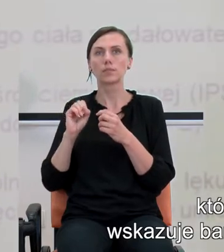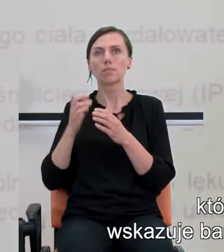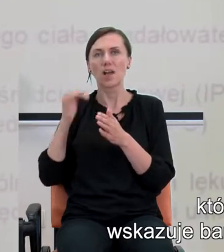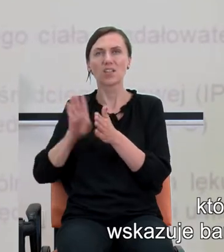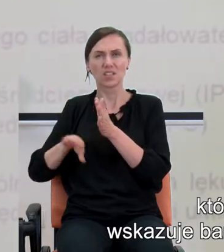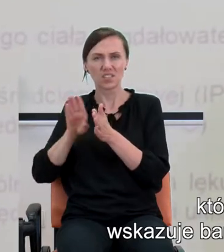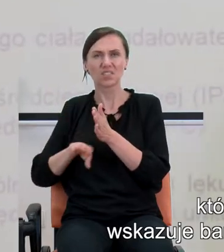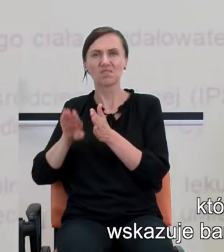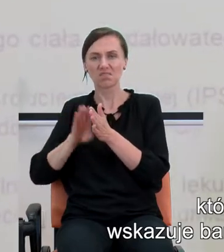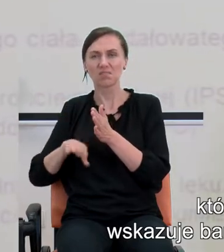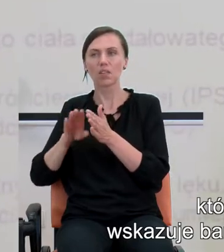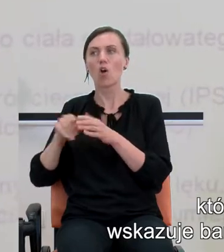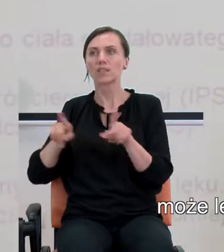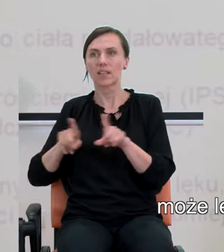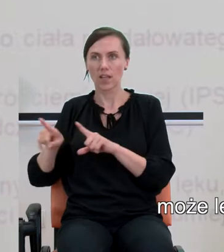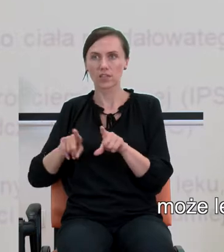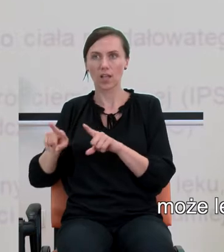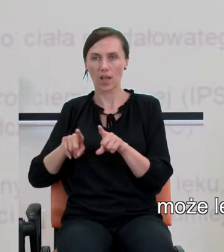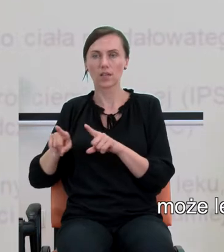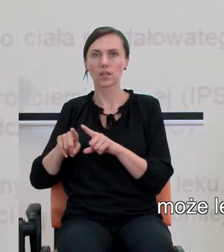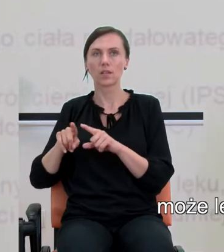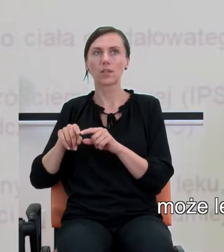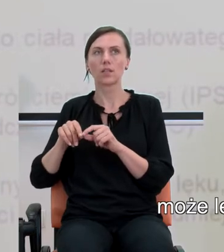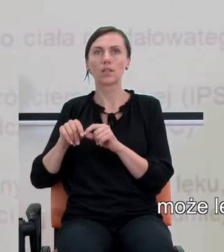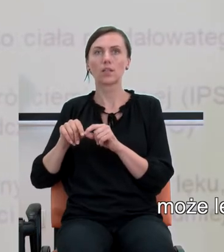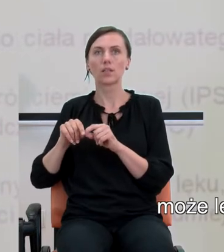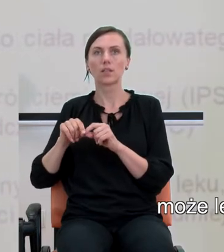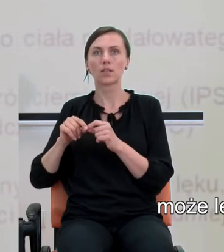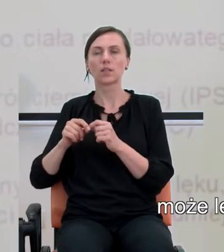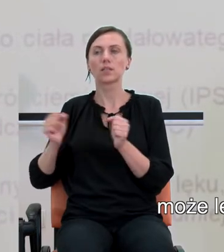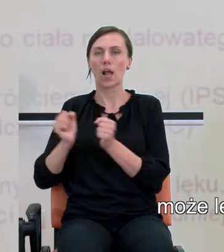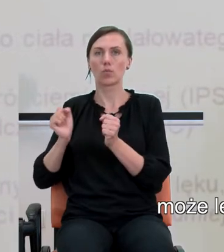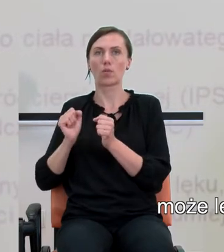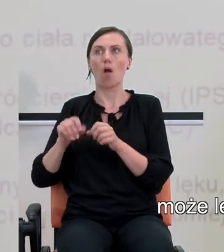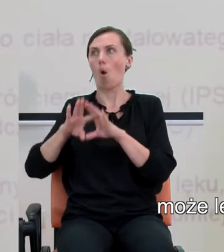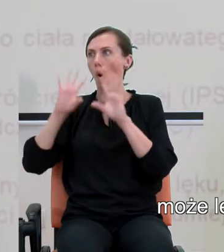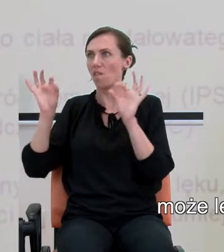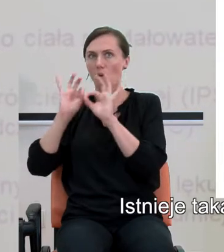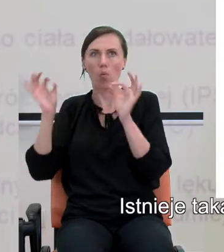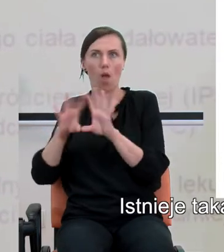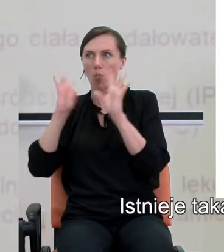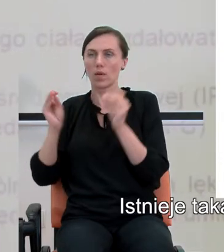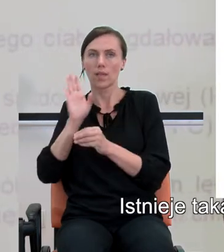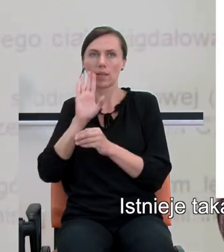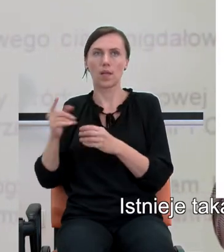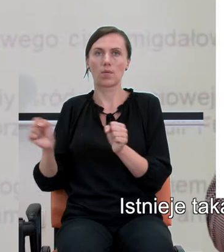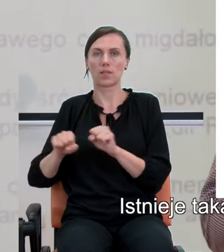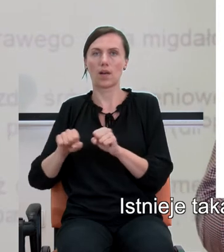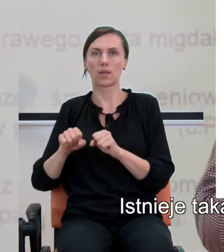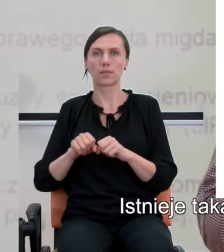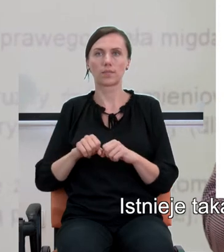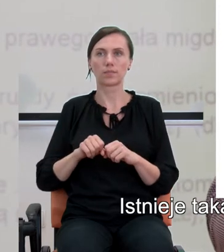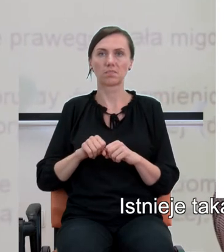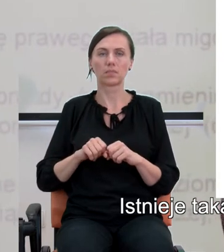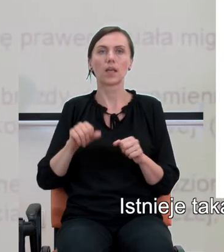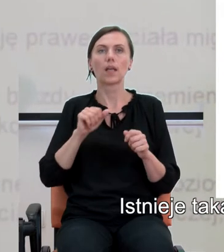czynniki, czy bardzo typowe oznaki, może lepiej powiedzieć, strachu, czy lęku w ogóle. Istnieje taka struktura,